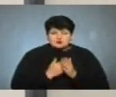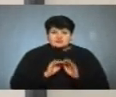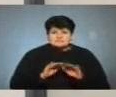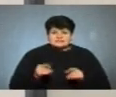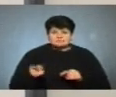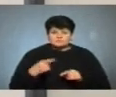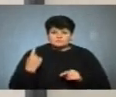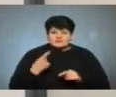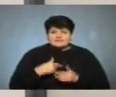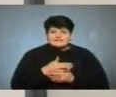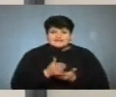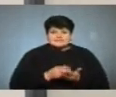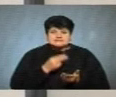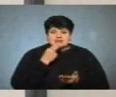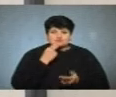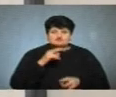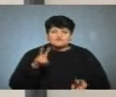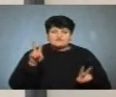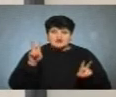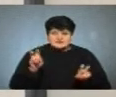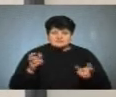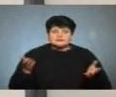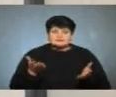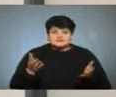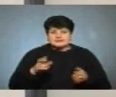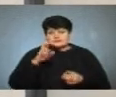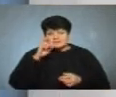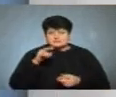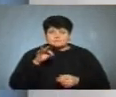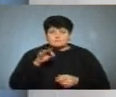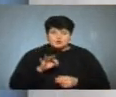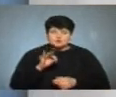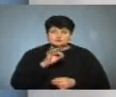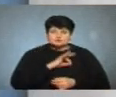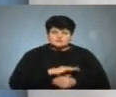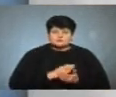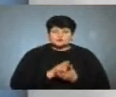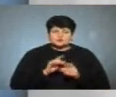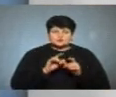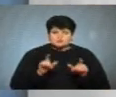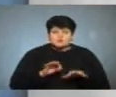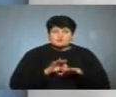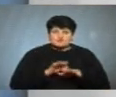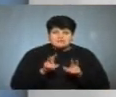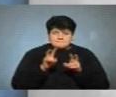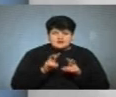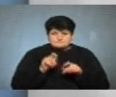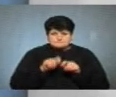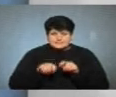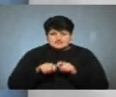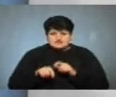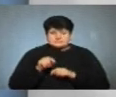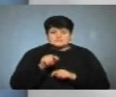Тернопільщини якісне харчування», де Держпоживслужба проводитиме аналізи тої